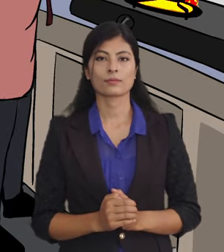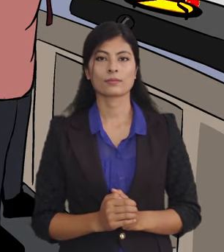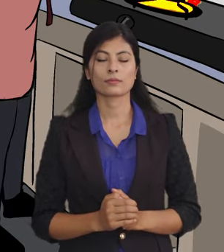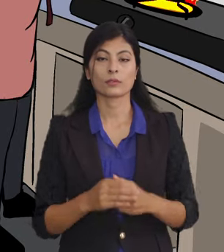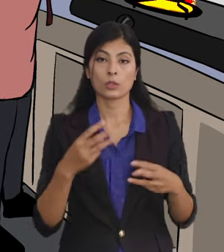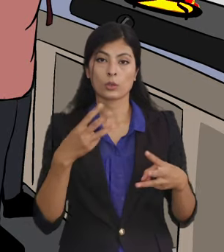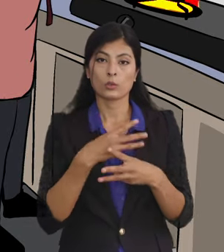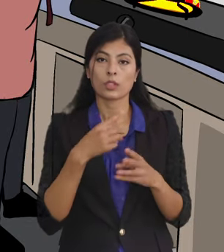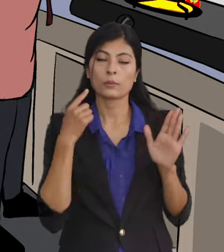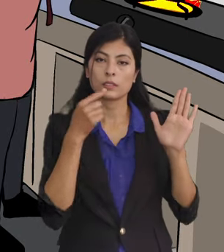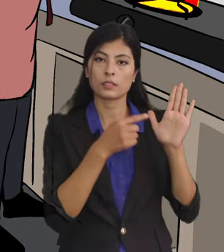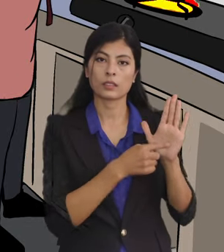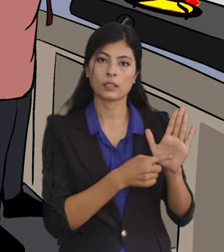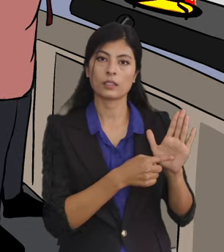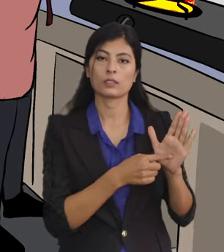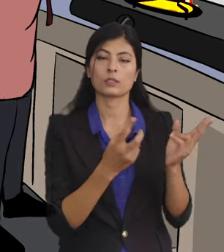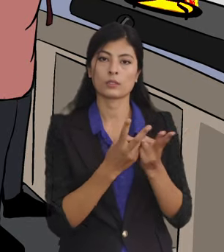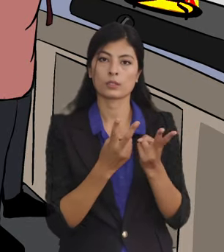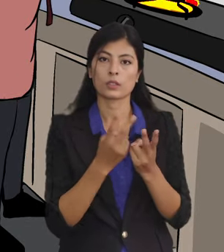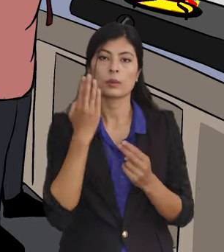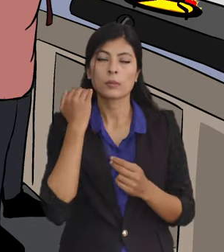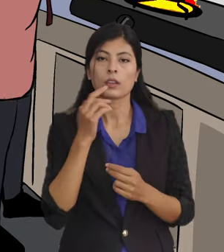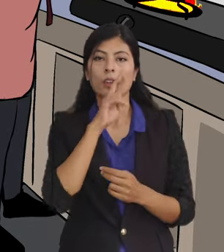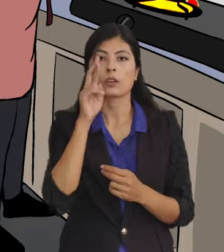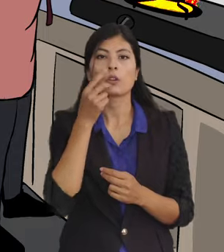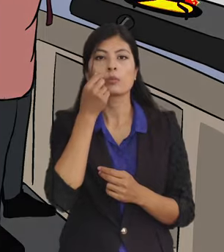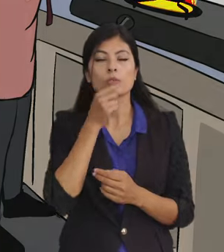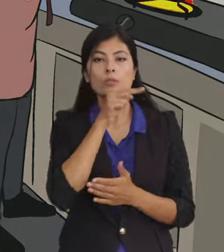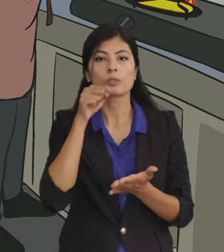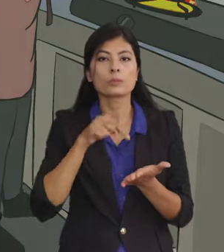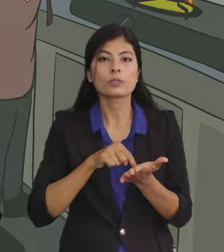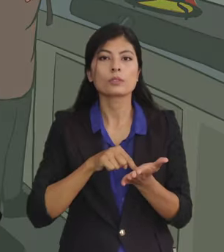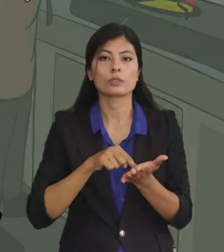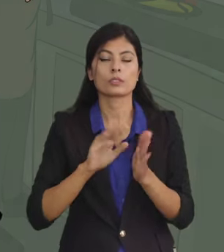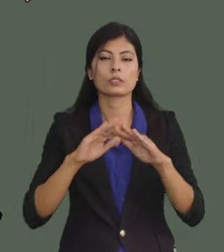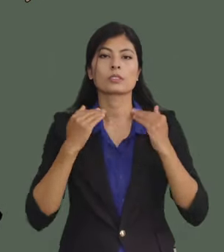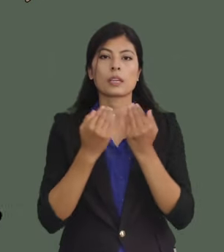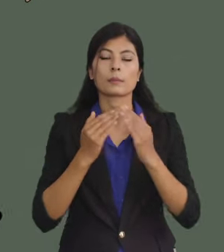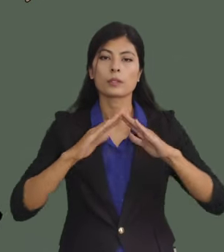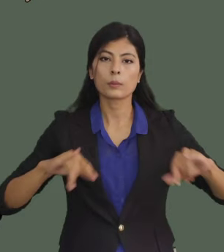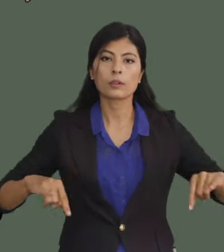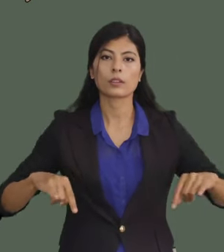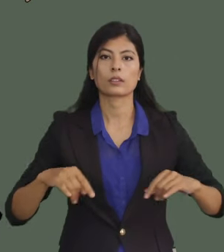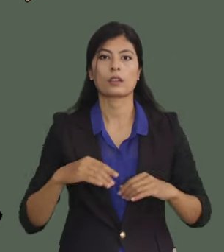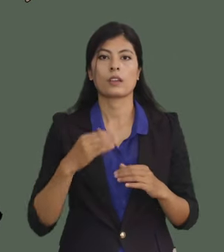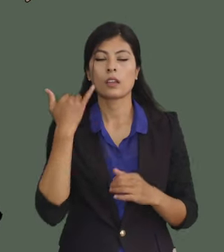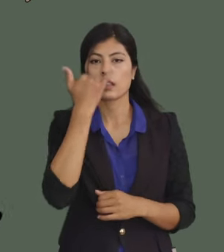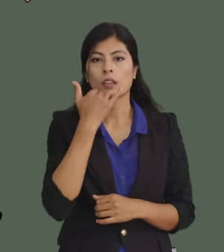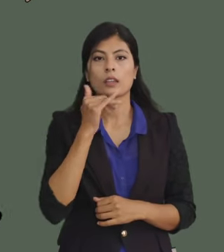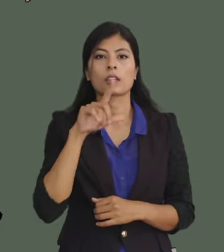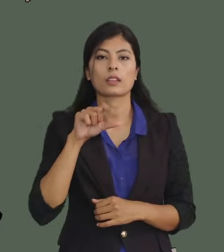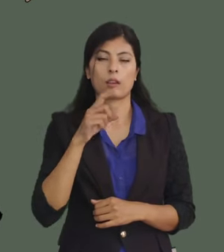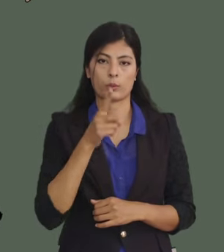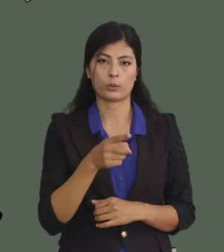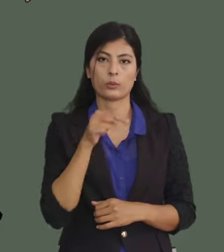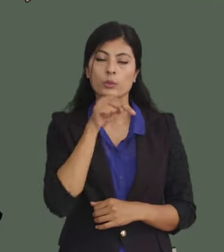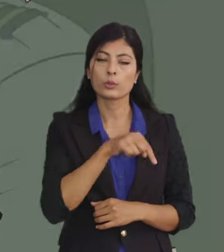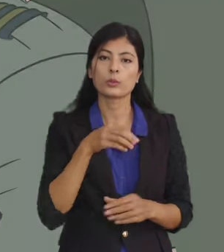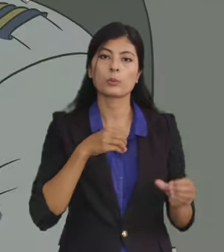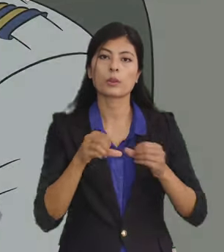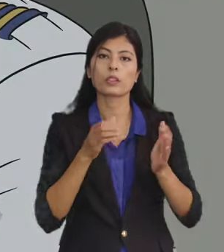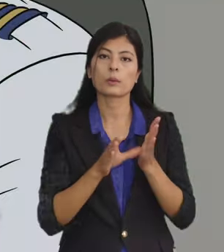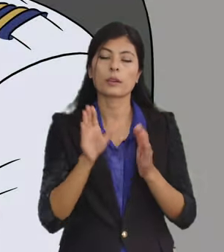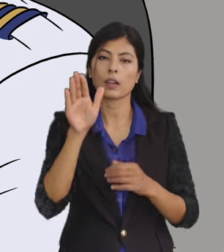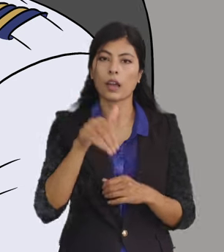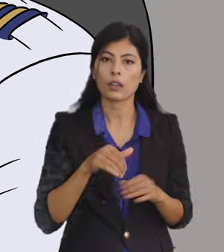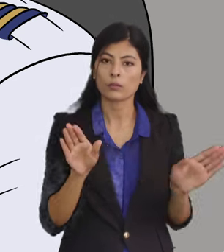उधारन मा देखाईयेको महिला र पुरुष बीचको सामाजिक भिन्नता लंगिकता हो। यो प्रकृती